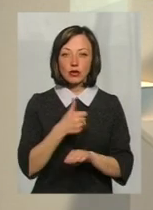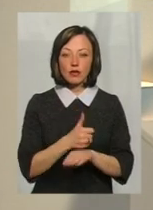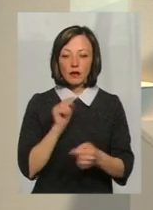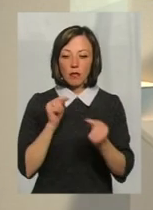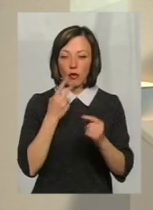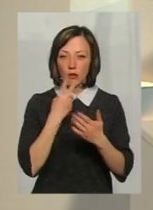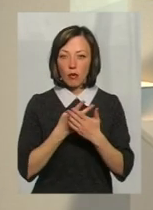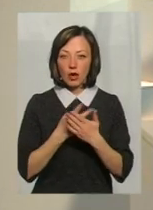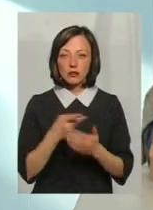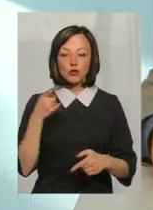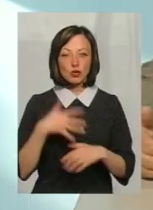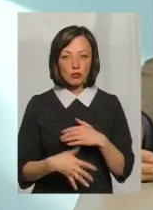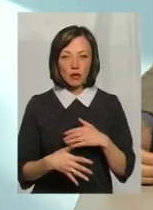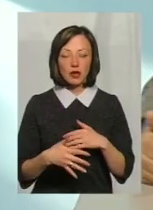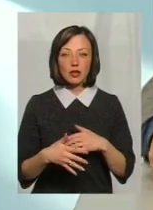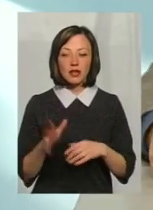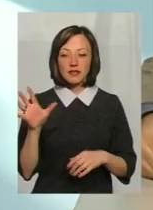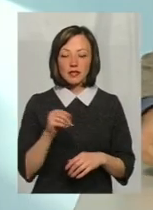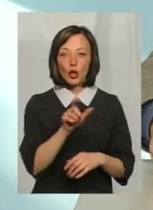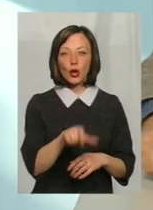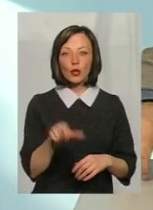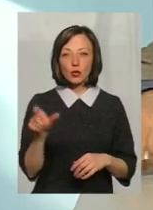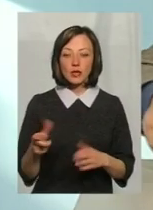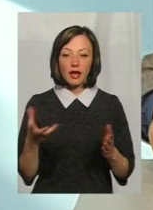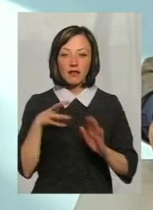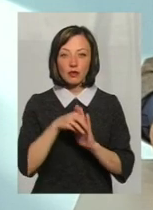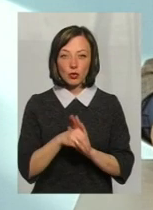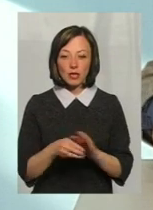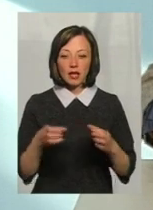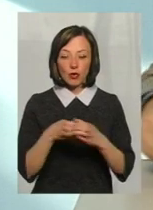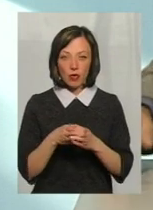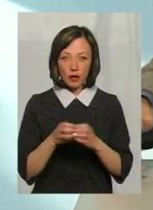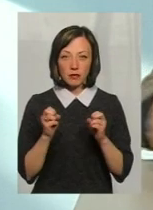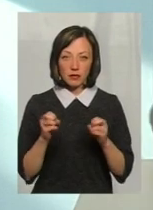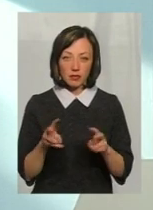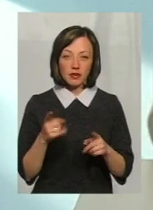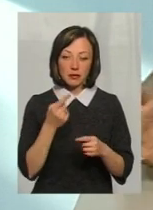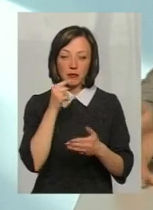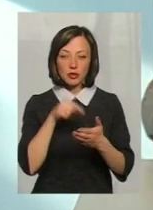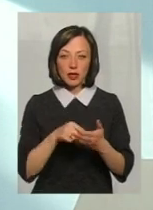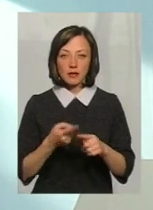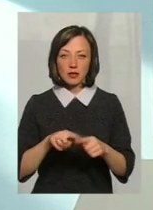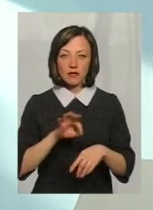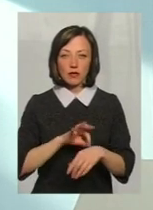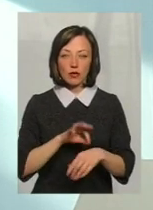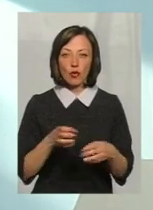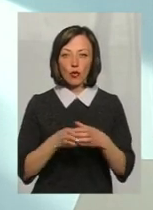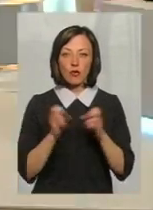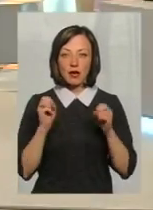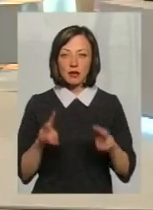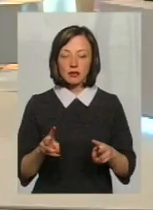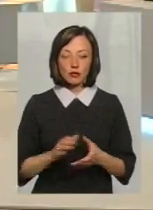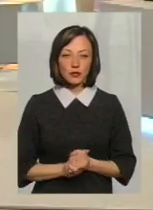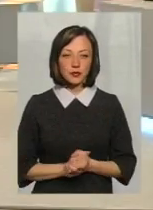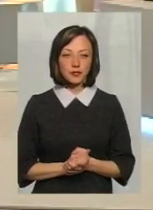протипокази. І, зрозуміло, всі люди, які відносяться до цієї категорії, вони є мішеннями, вони є групою ризику щодо